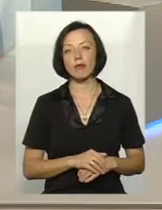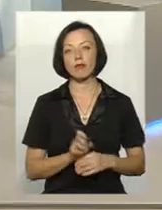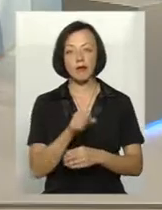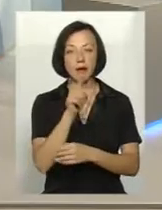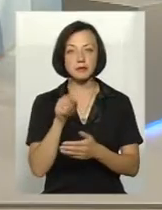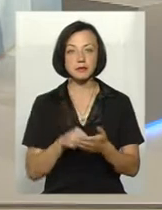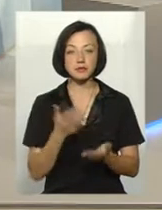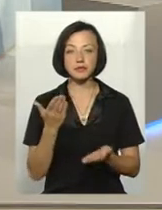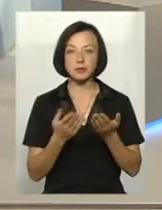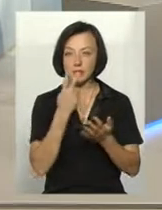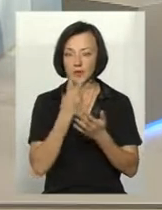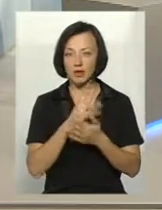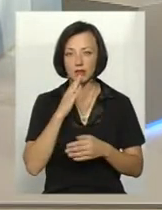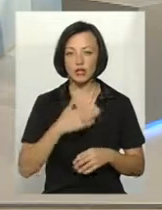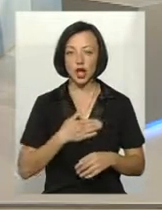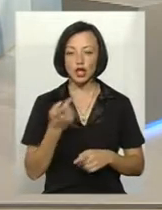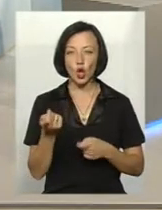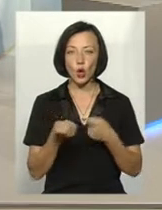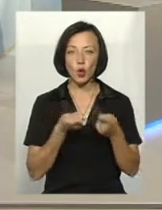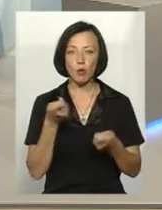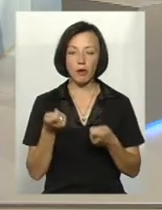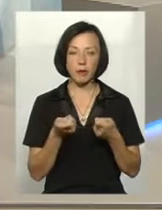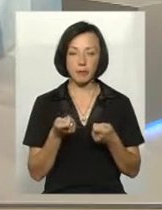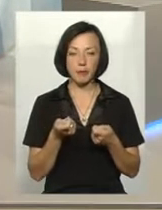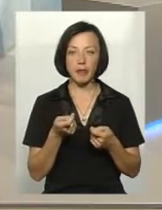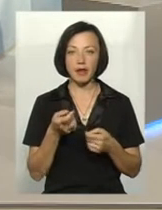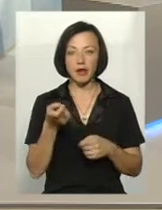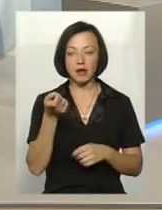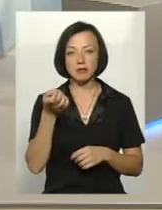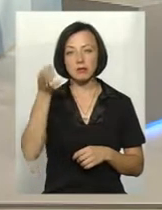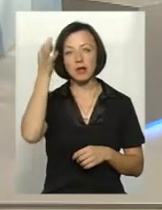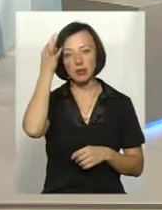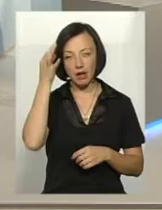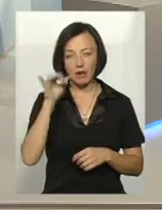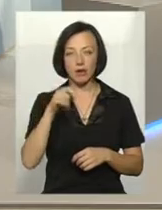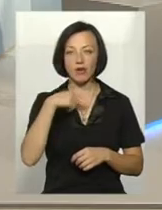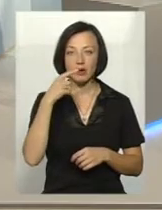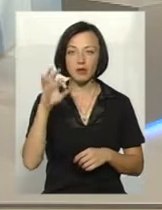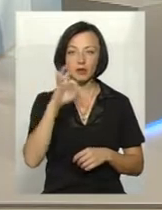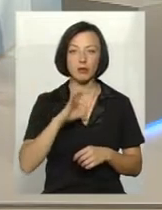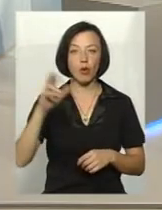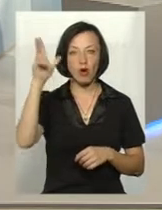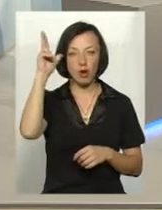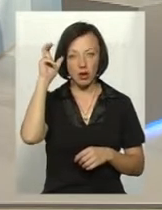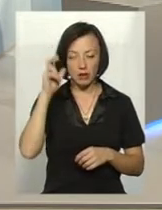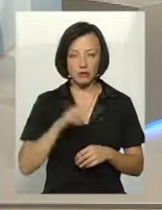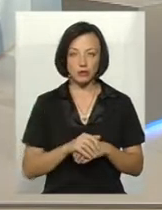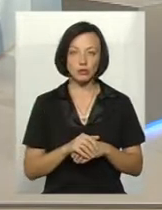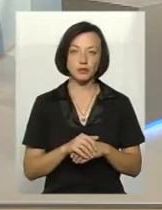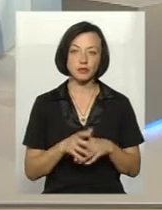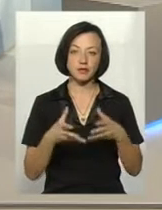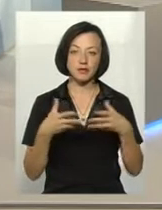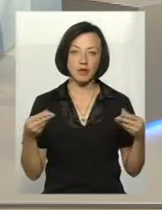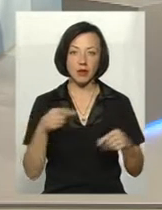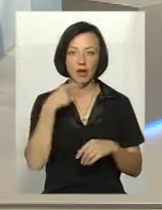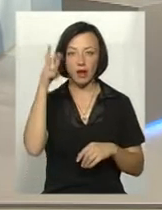крупи наші, ми вже згадали і говорили на весні, говорили,